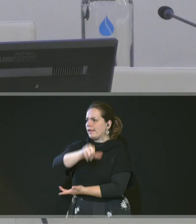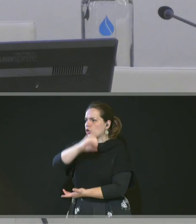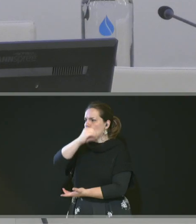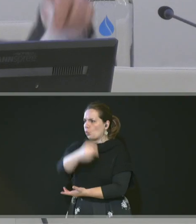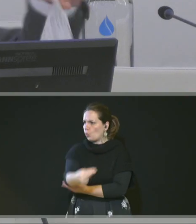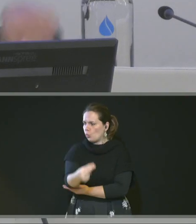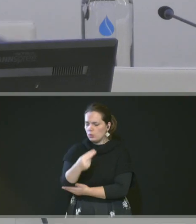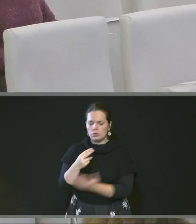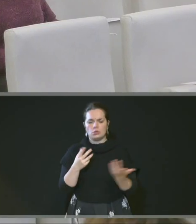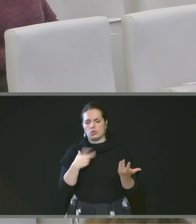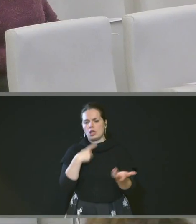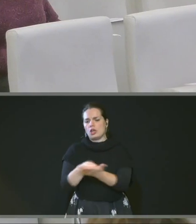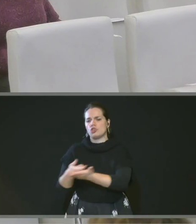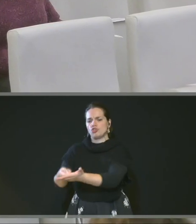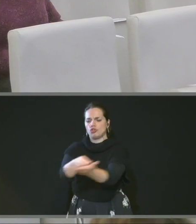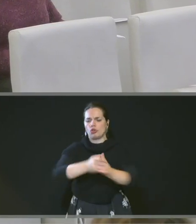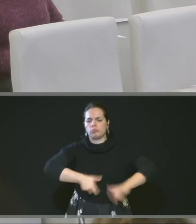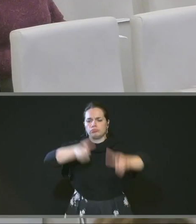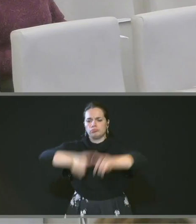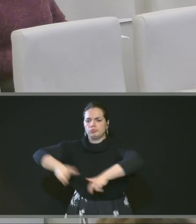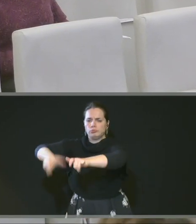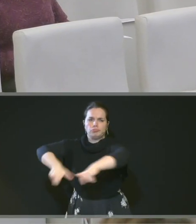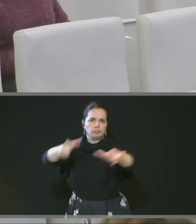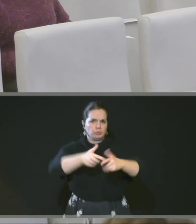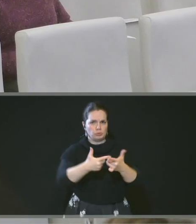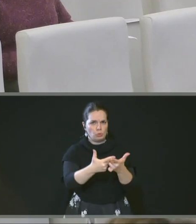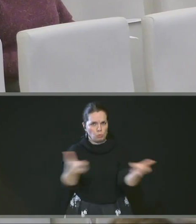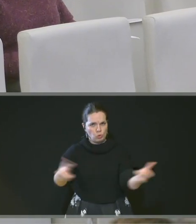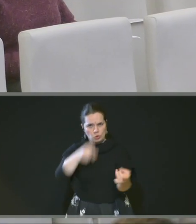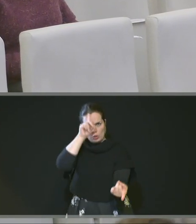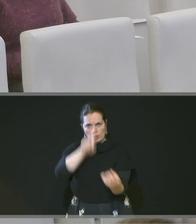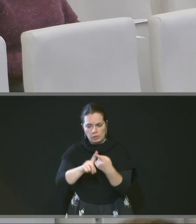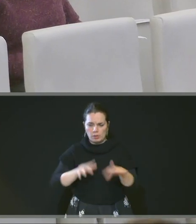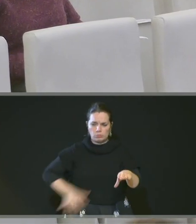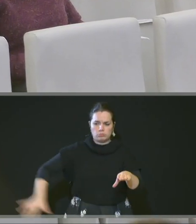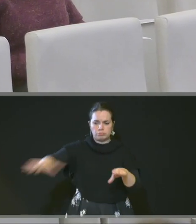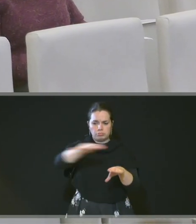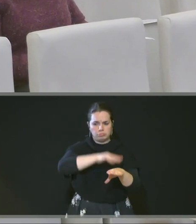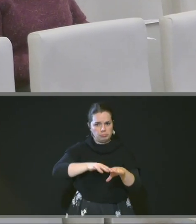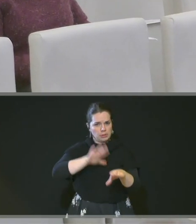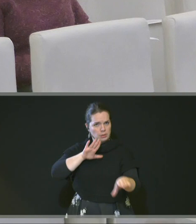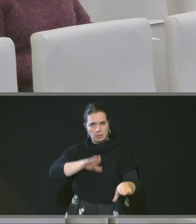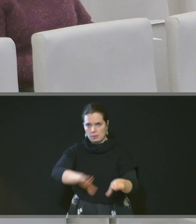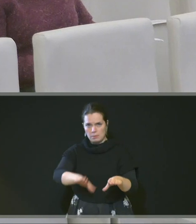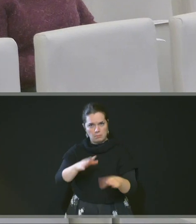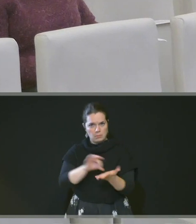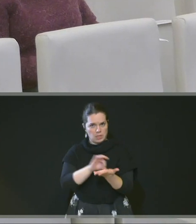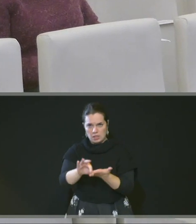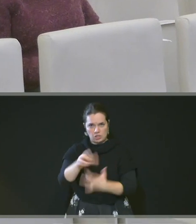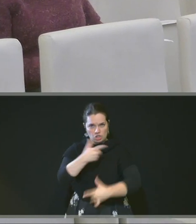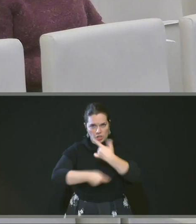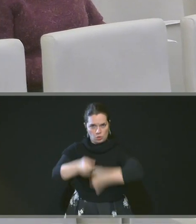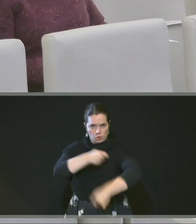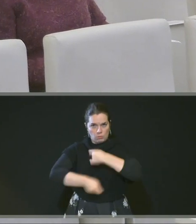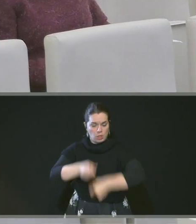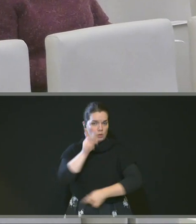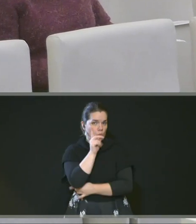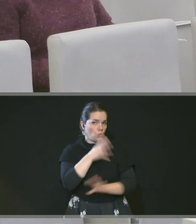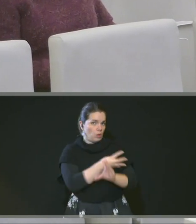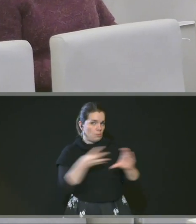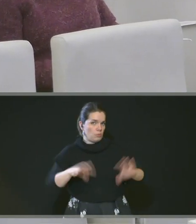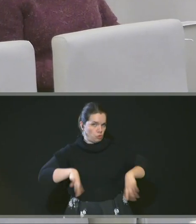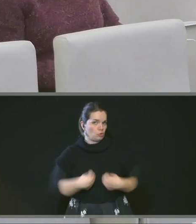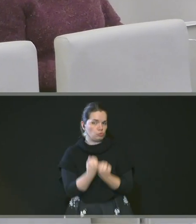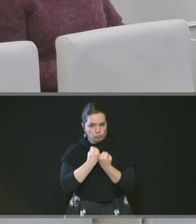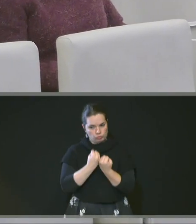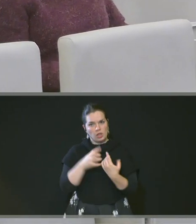de fonciers sur un espace économique la métropole est compétente en matière d'aménagement et de développement